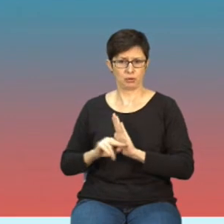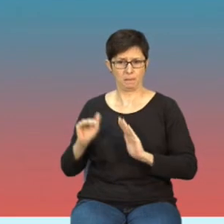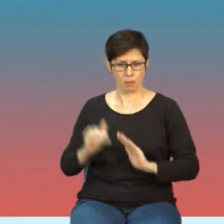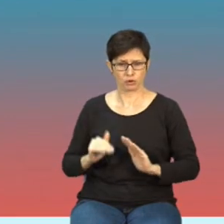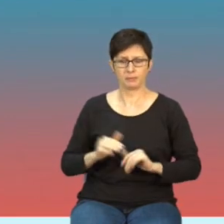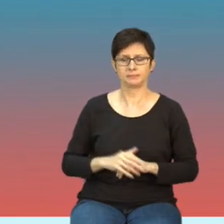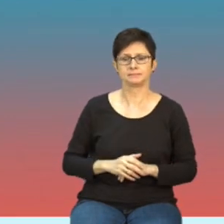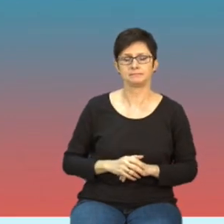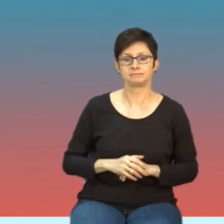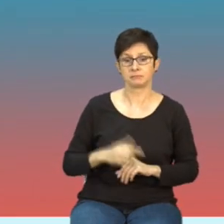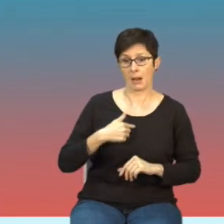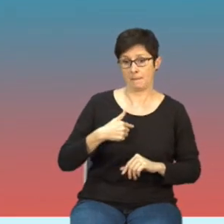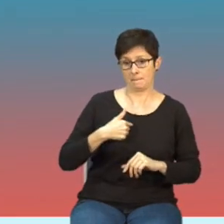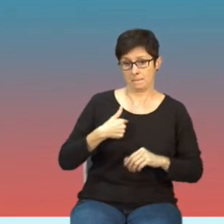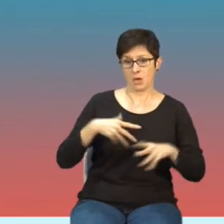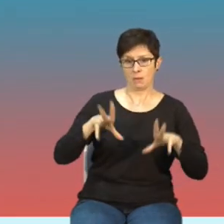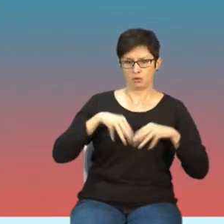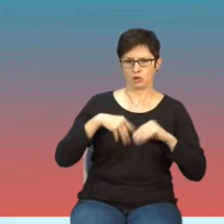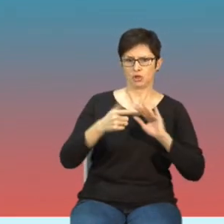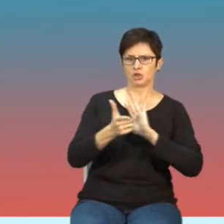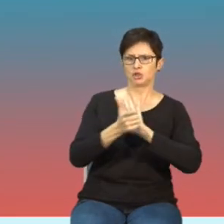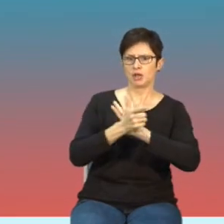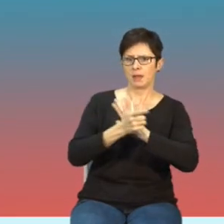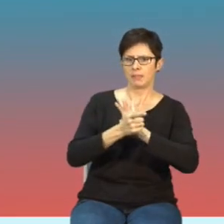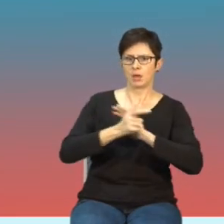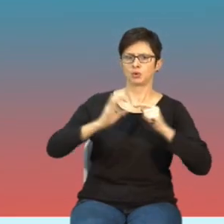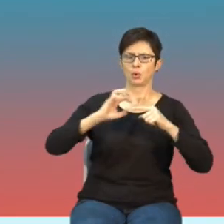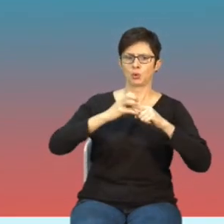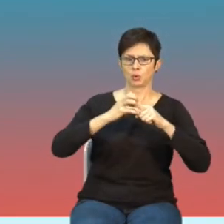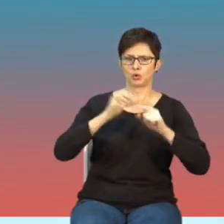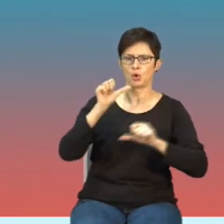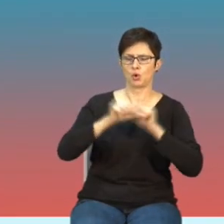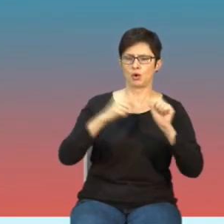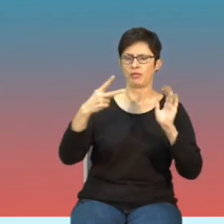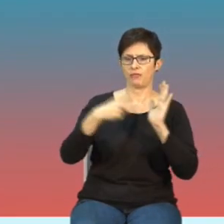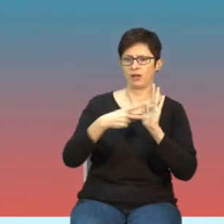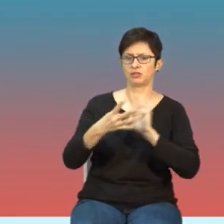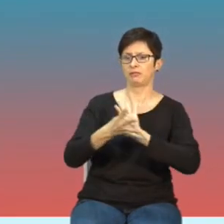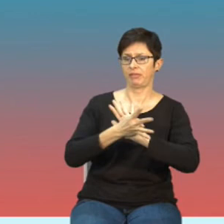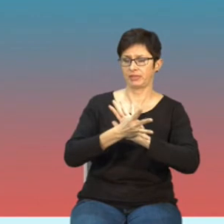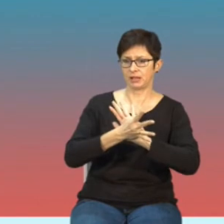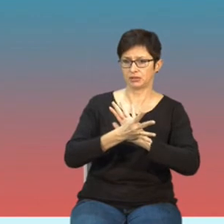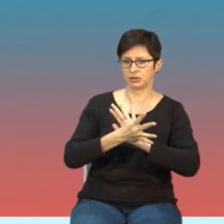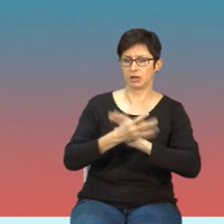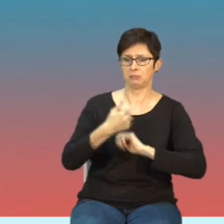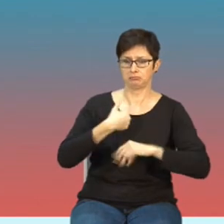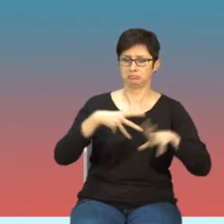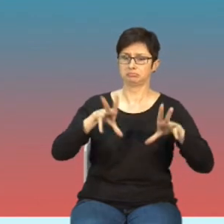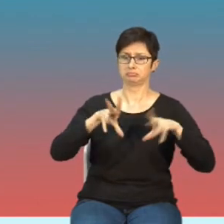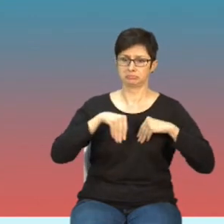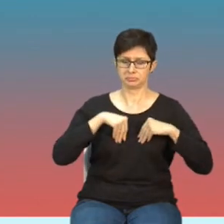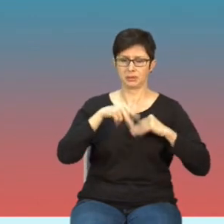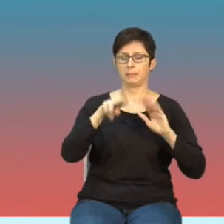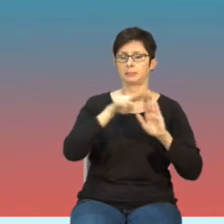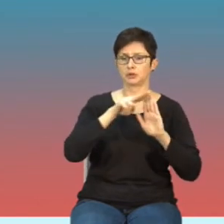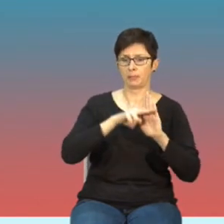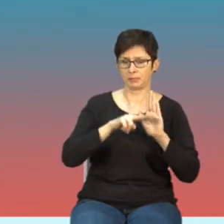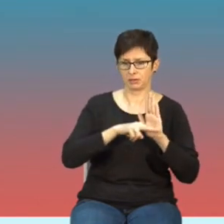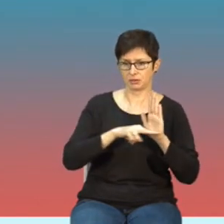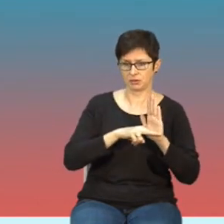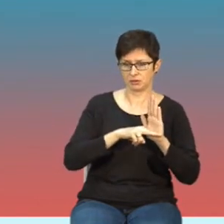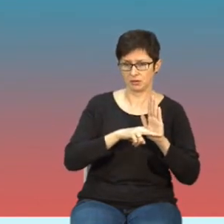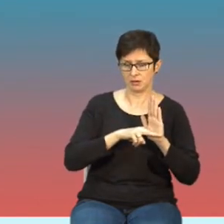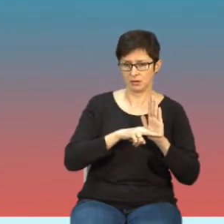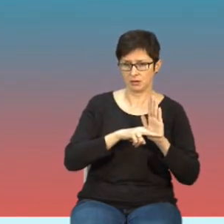właśnie 17 grudnia 2019 roku te przepisy które są